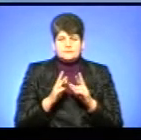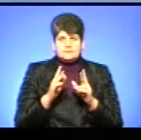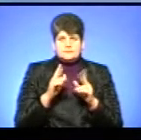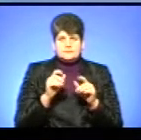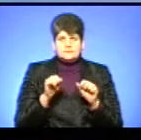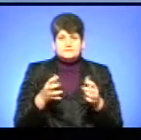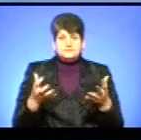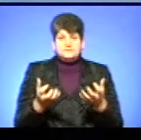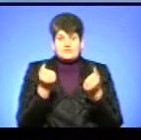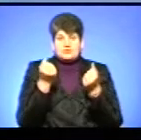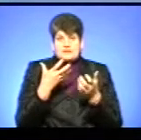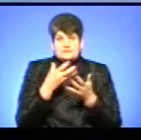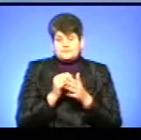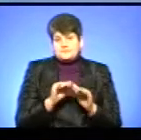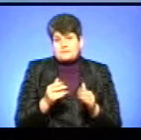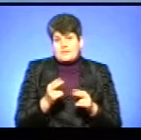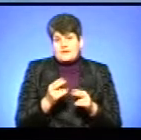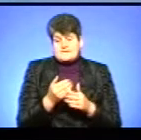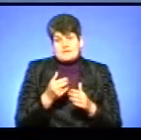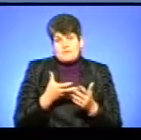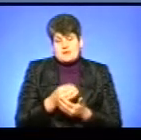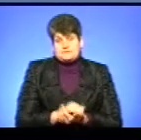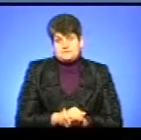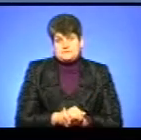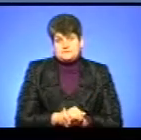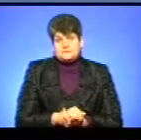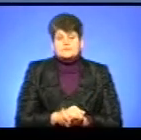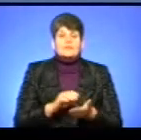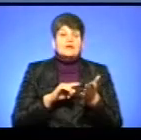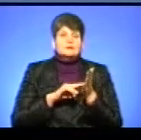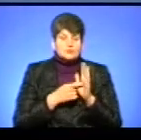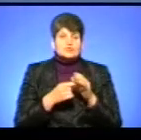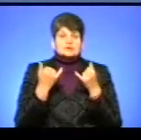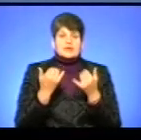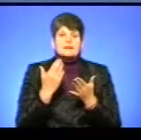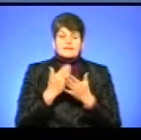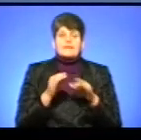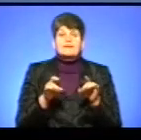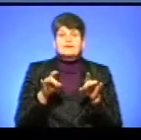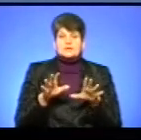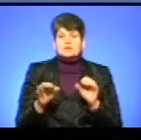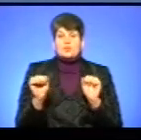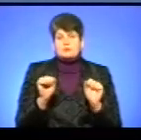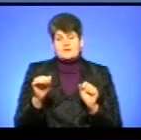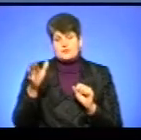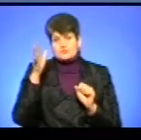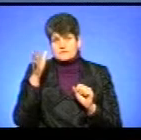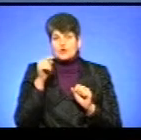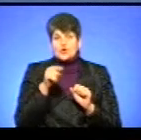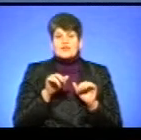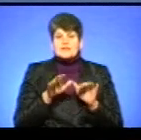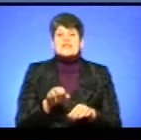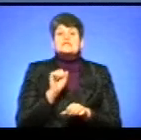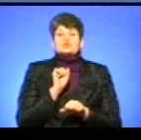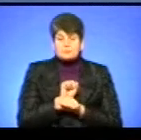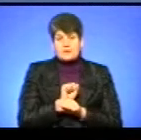врятувати своїх дітей від оплати, якщо так можна говорити? Наголошу, що наразі рішення управління освіти і науки не діє. Його дія зупинена